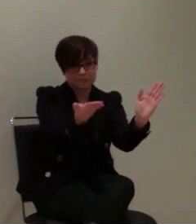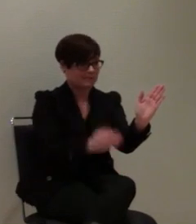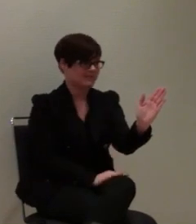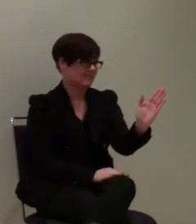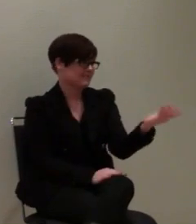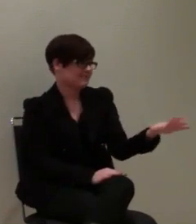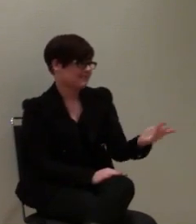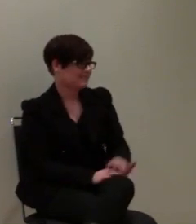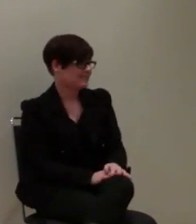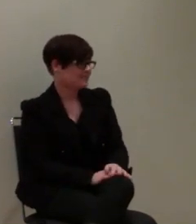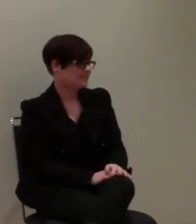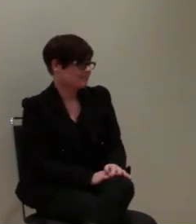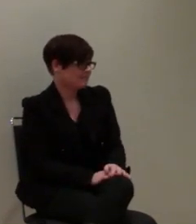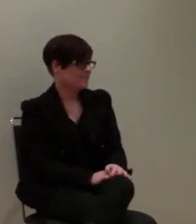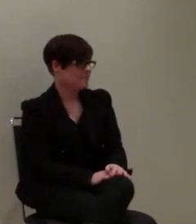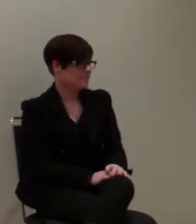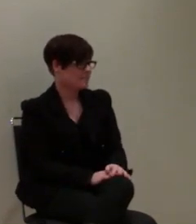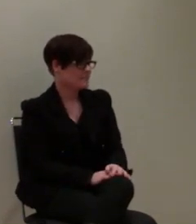jetzt hier realisiert.